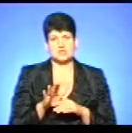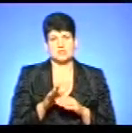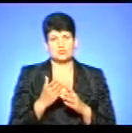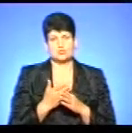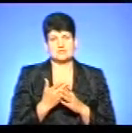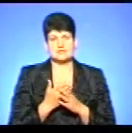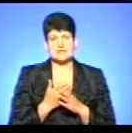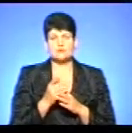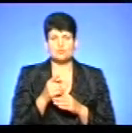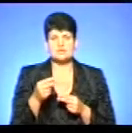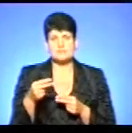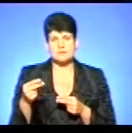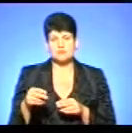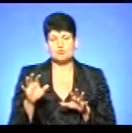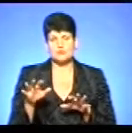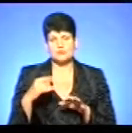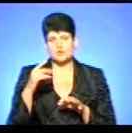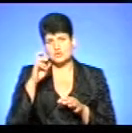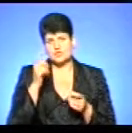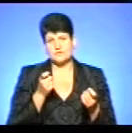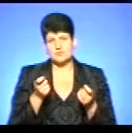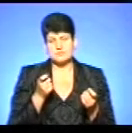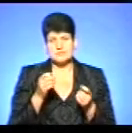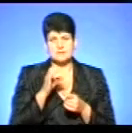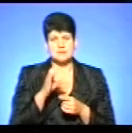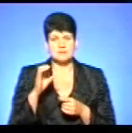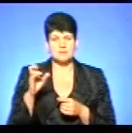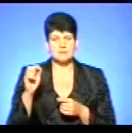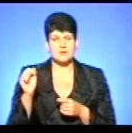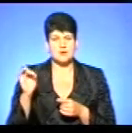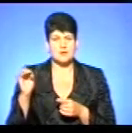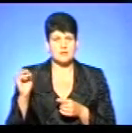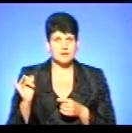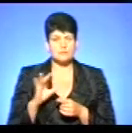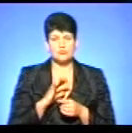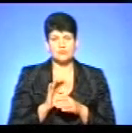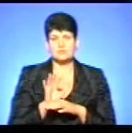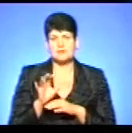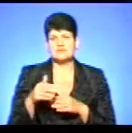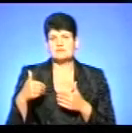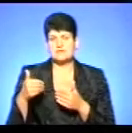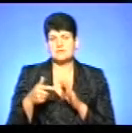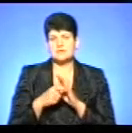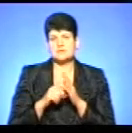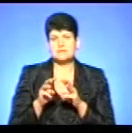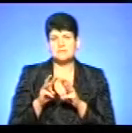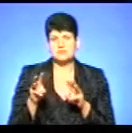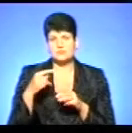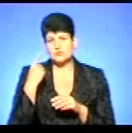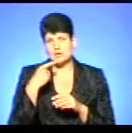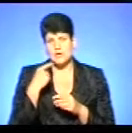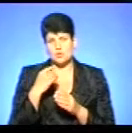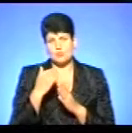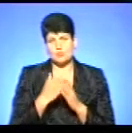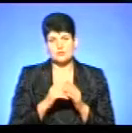за підписом голови обласної державної адміністрації Степана Степановича Барня, було направлено звернення до Кабінету міністрів, щоб індивідуальному порядку